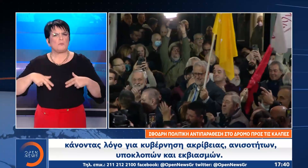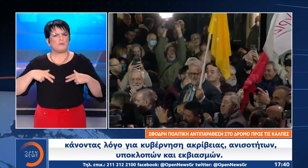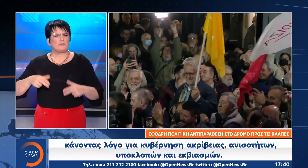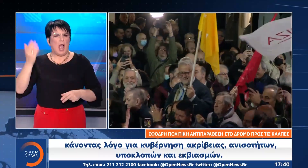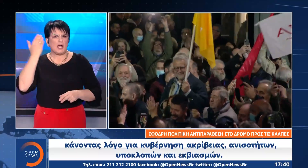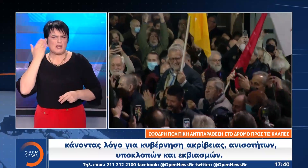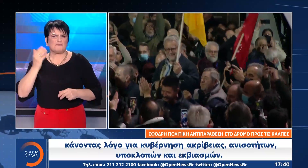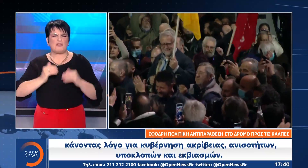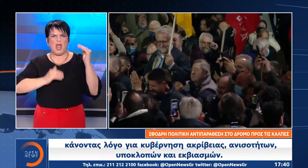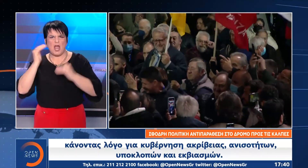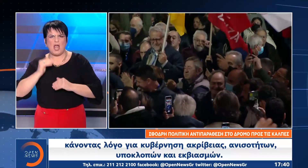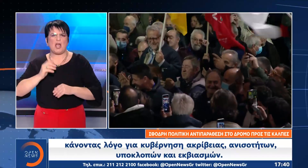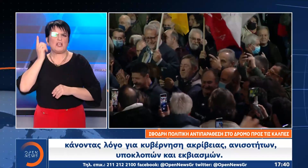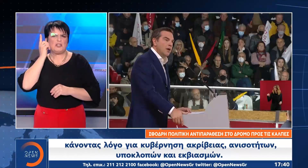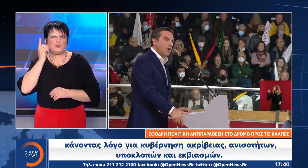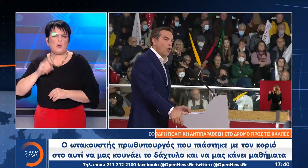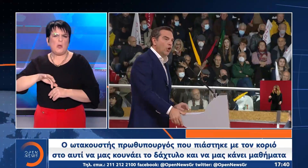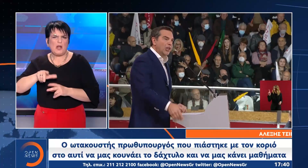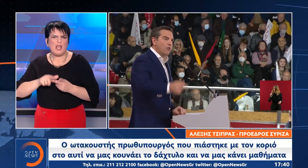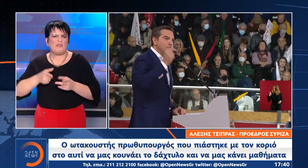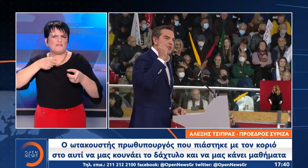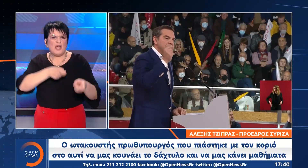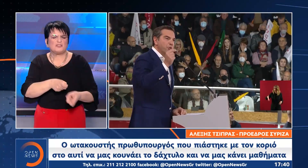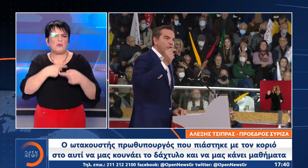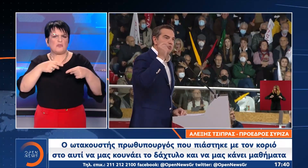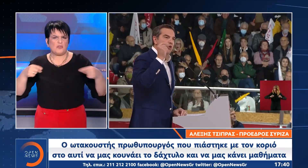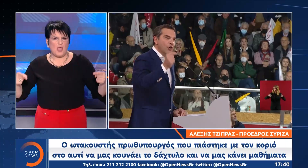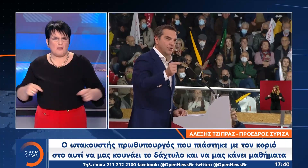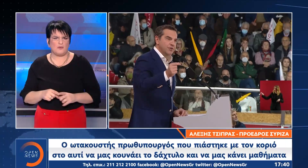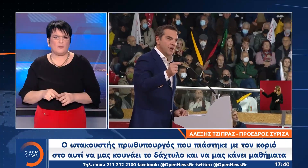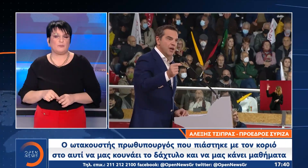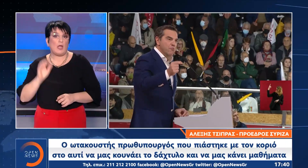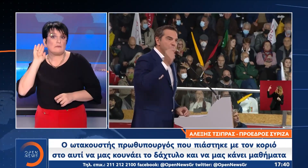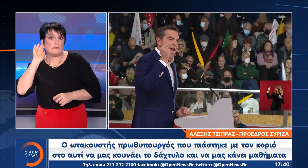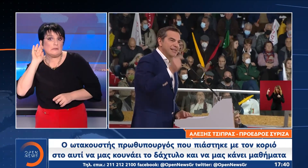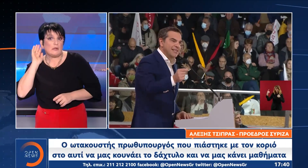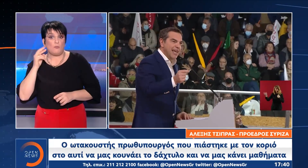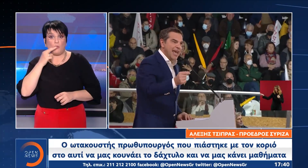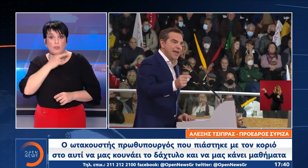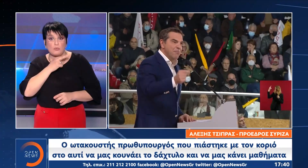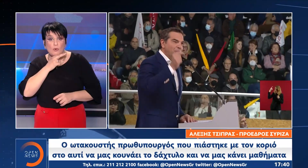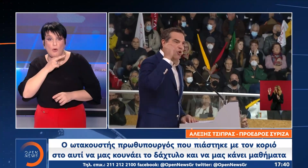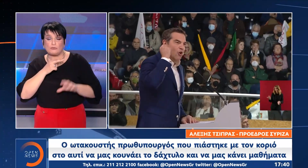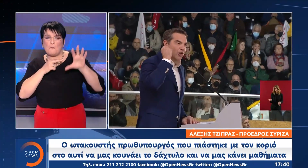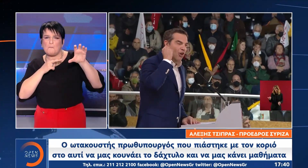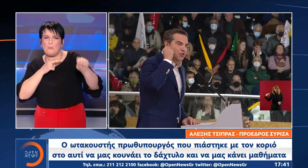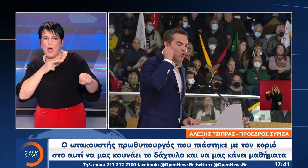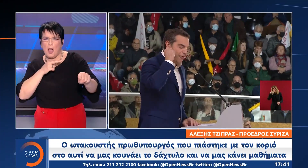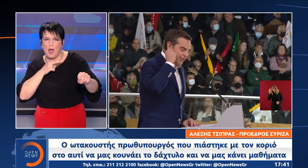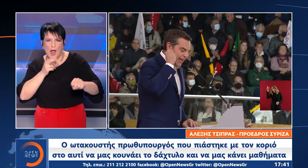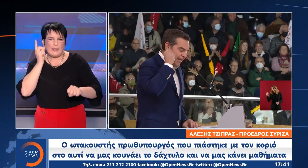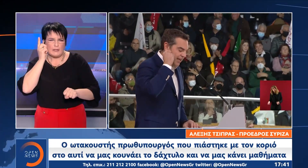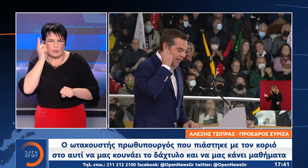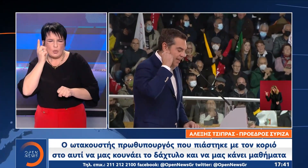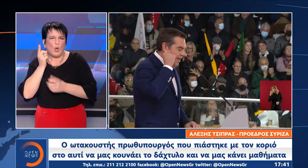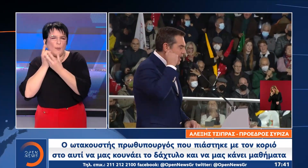ακρίβειας ανισοτήτων, υποκλοπών και εκβιασμών. Ο τακουστής πρωθυπουργός που πιάστηκε με τον κοριό στο